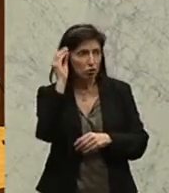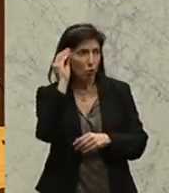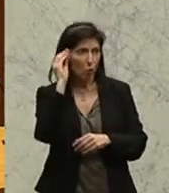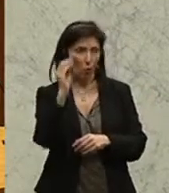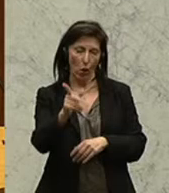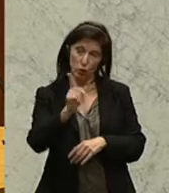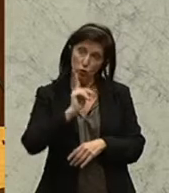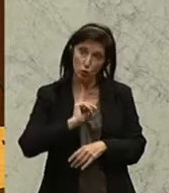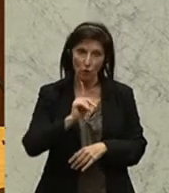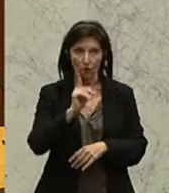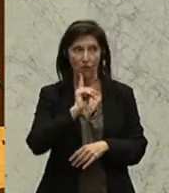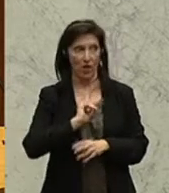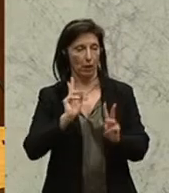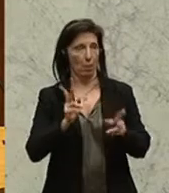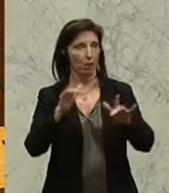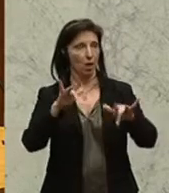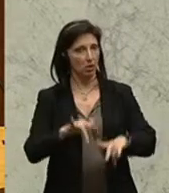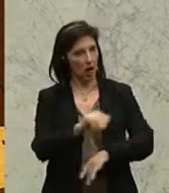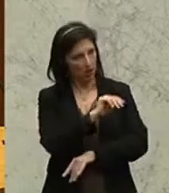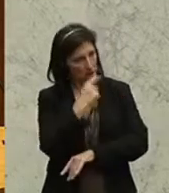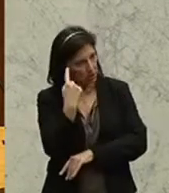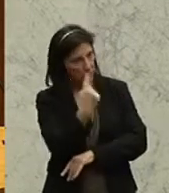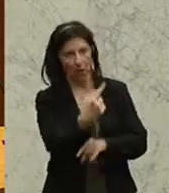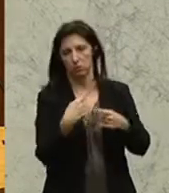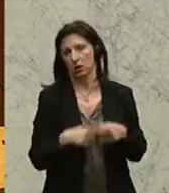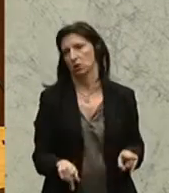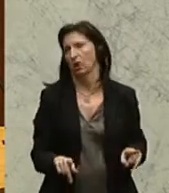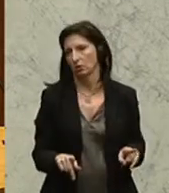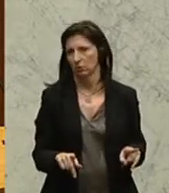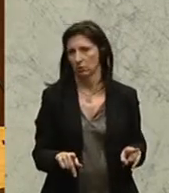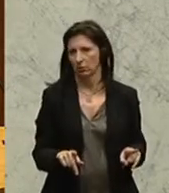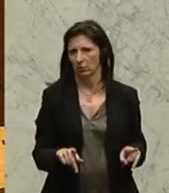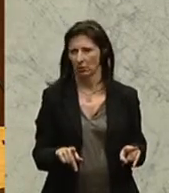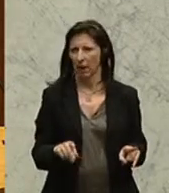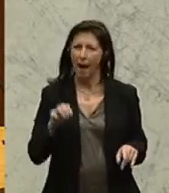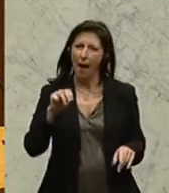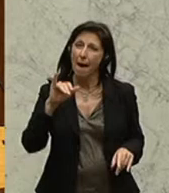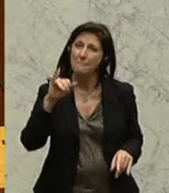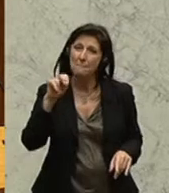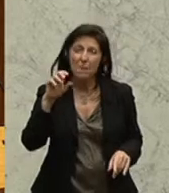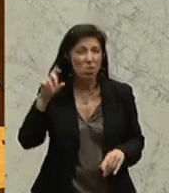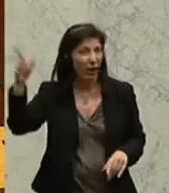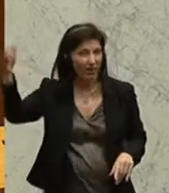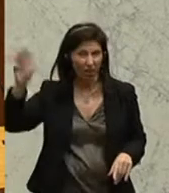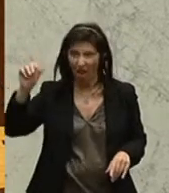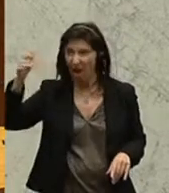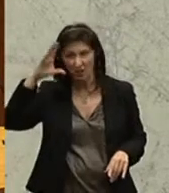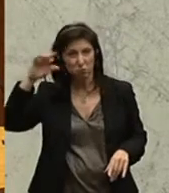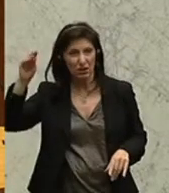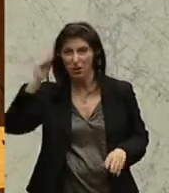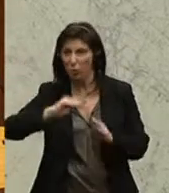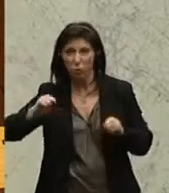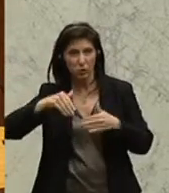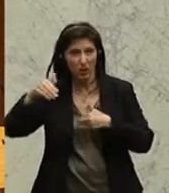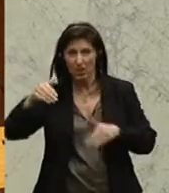wenig autonom entscheiden können, was sie tun wollen. Muss wirklich am Minoritenplatz entschieden werden, was in der Volksschule